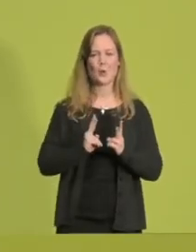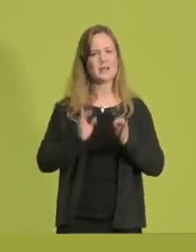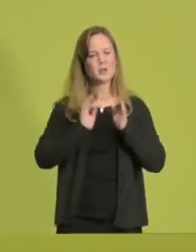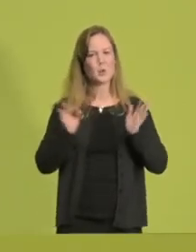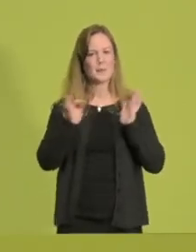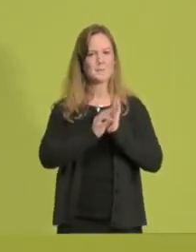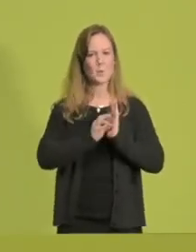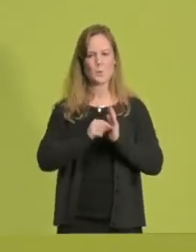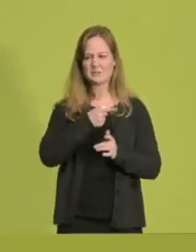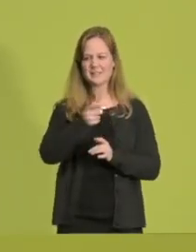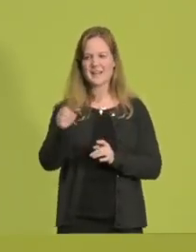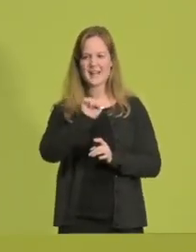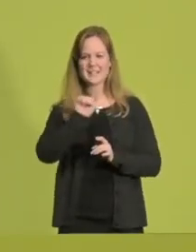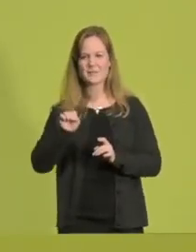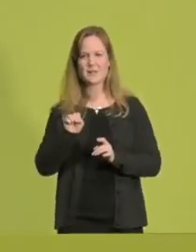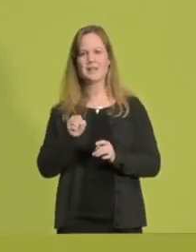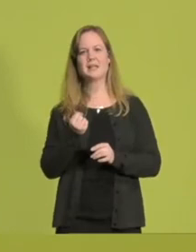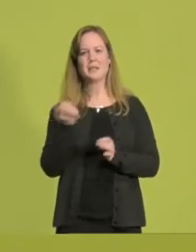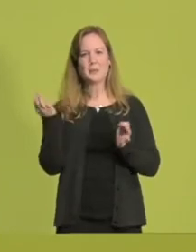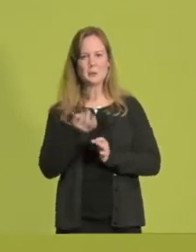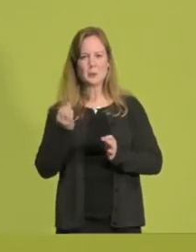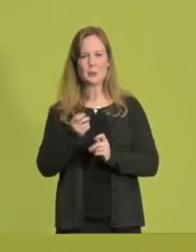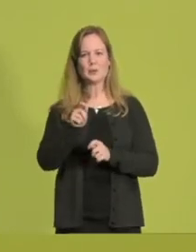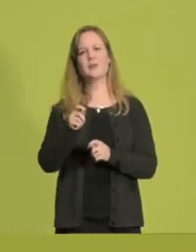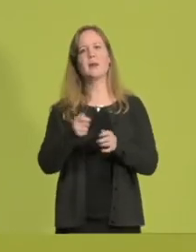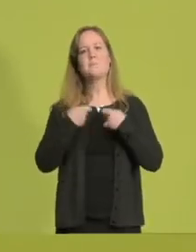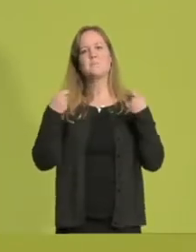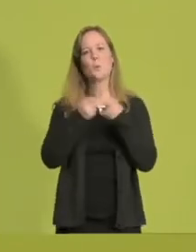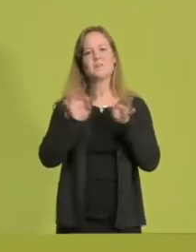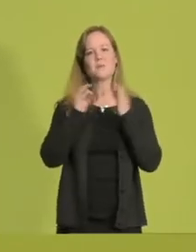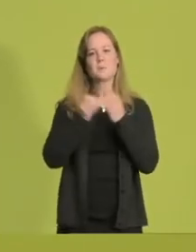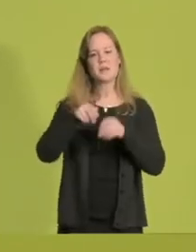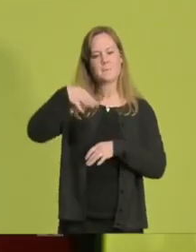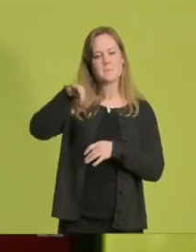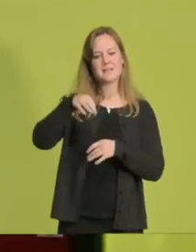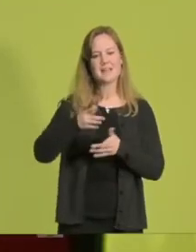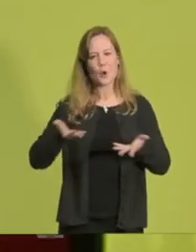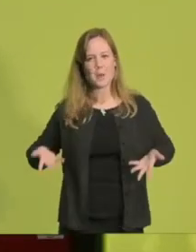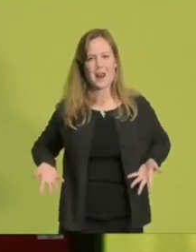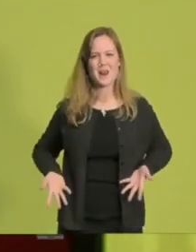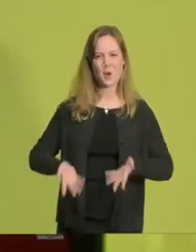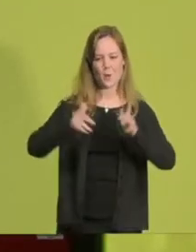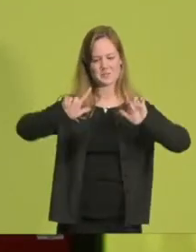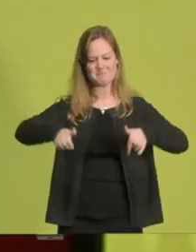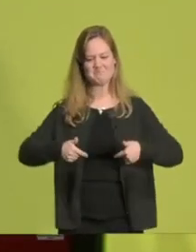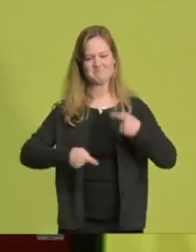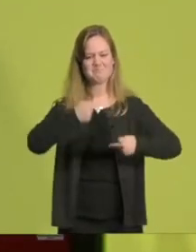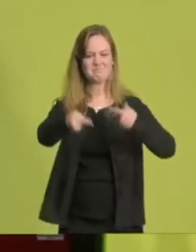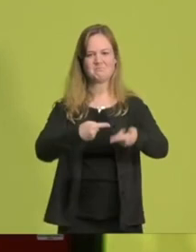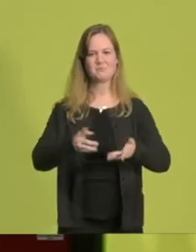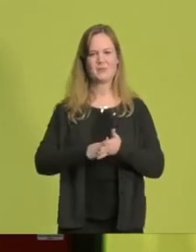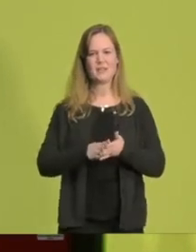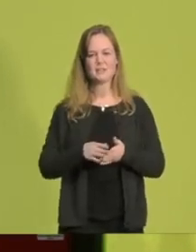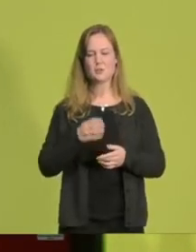Sven, aus einem grünen Bundesfamilienministerium heraus ins Rollen bringen werdet. Und diesen Schwung, den wollen wir auch in NRW